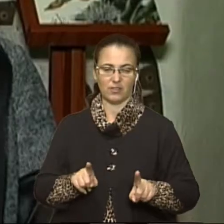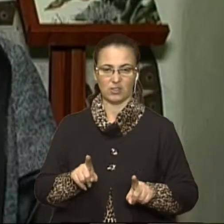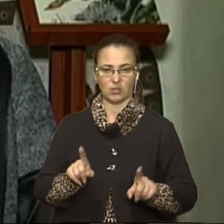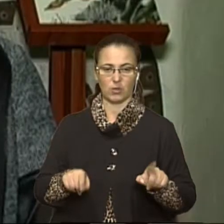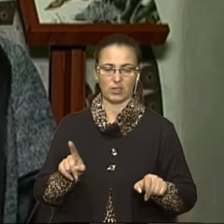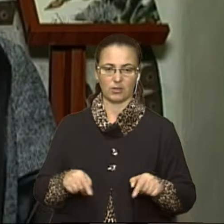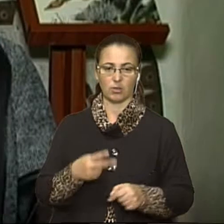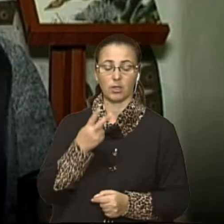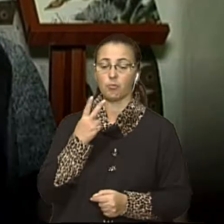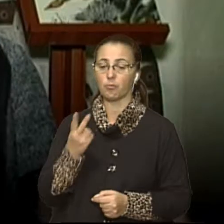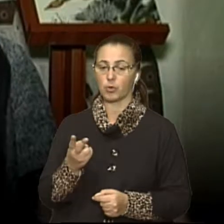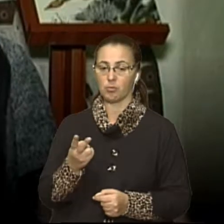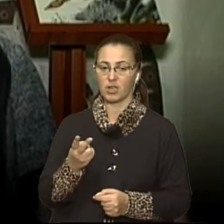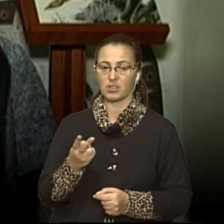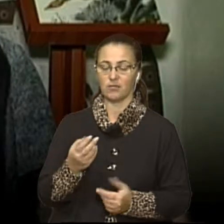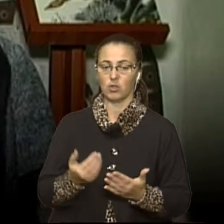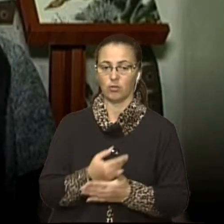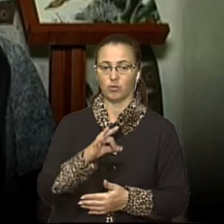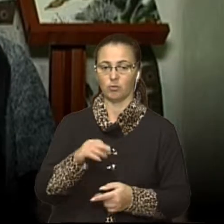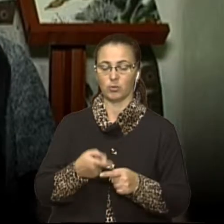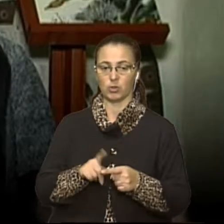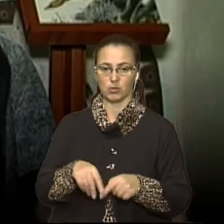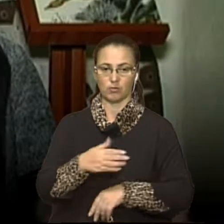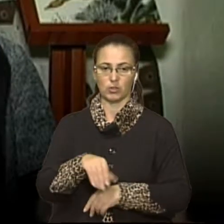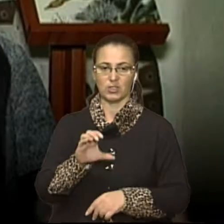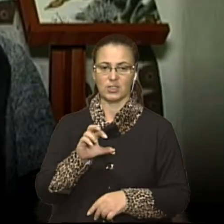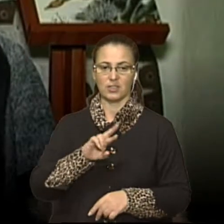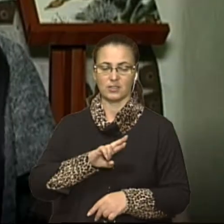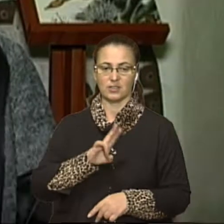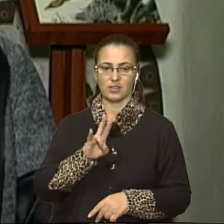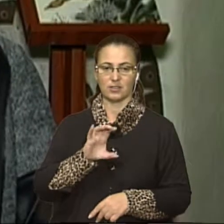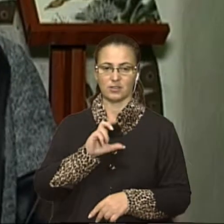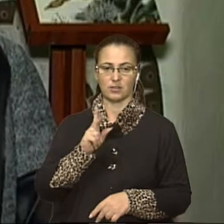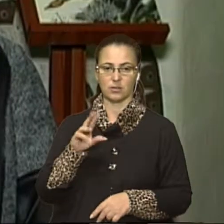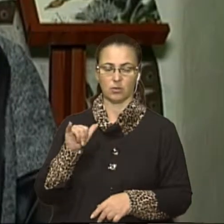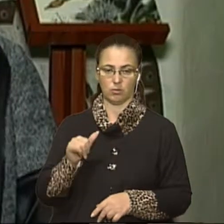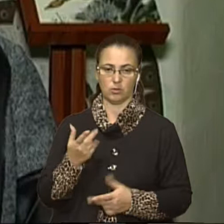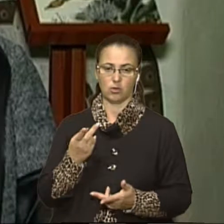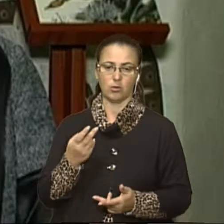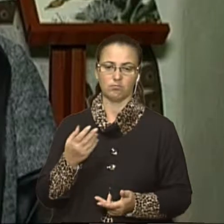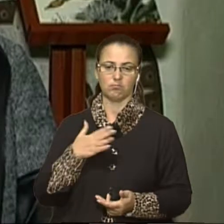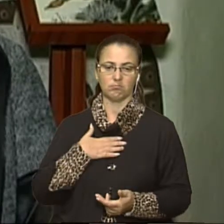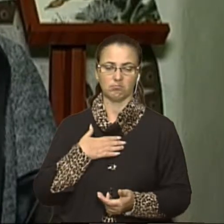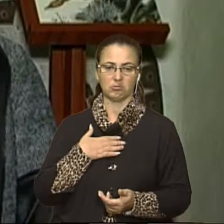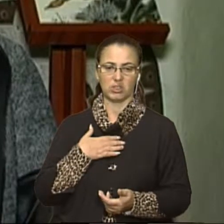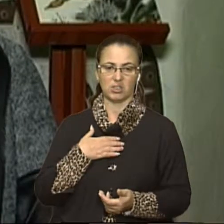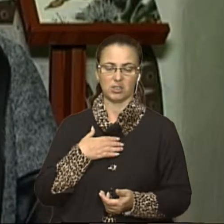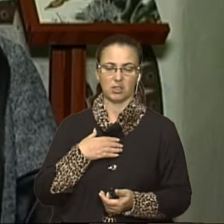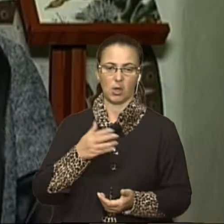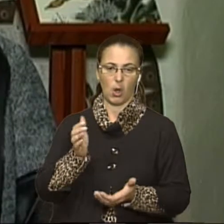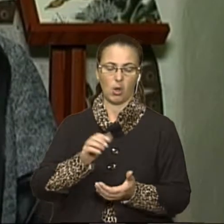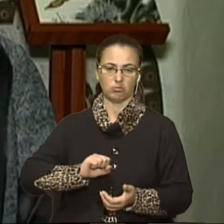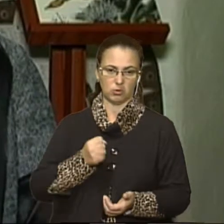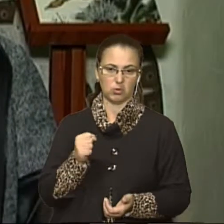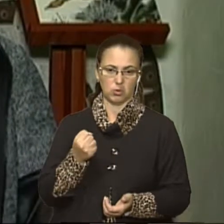Побачив новину про Сянську, подивився, що Богдан, з яким я знайомий вже деякий час, так само дуже часто туди